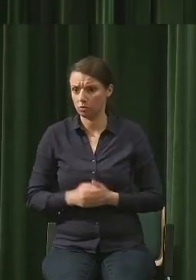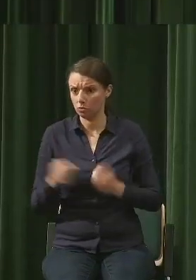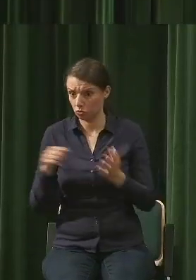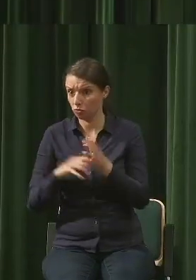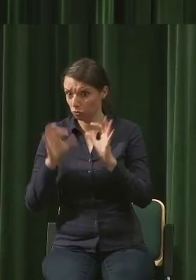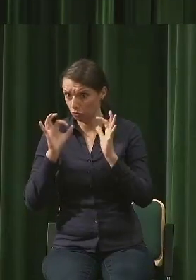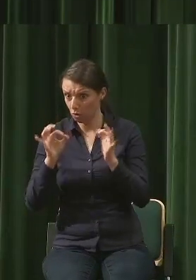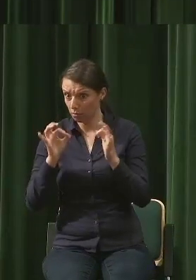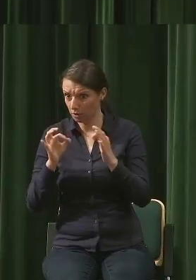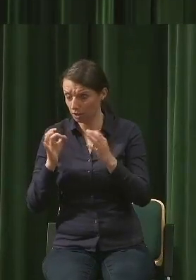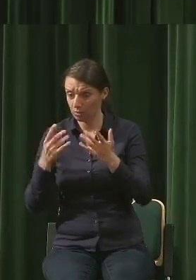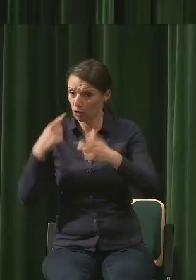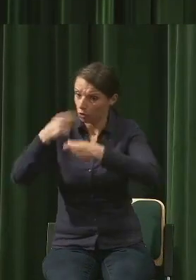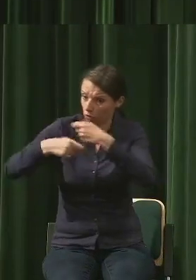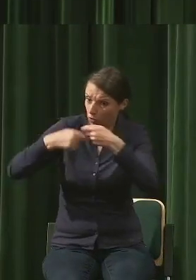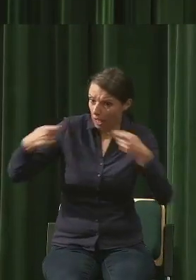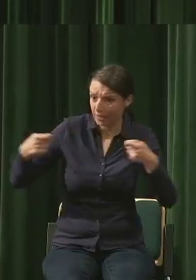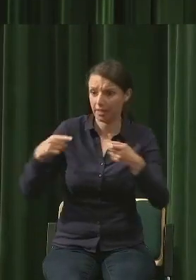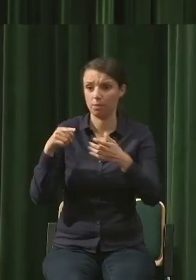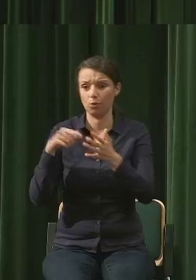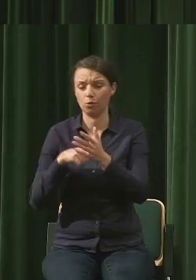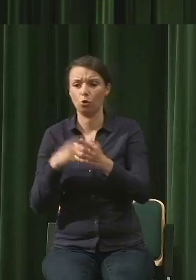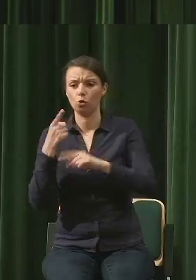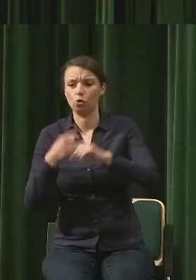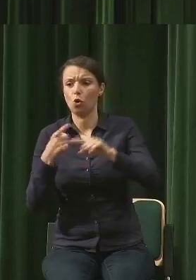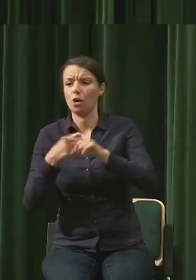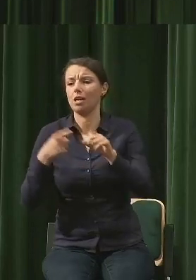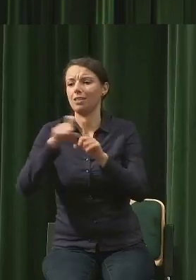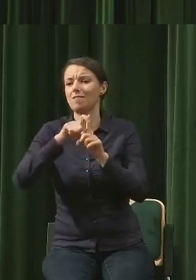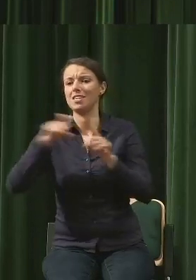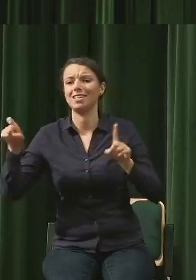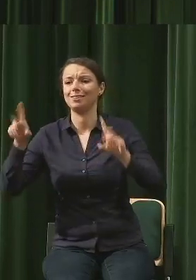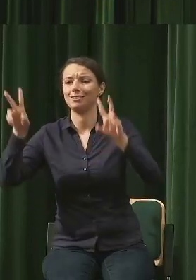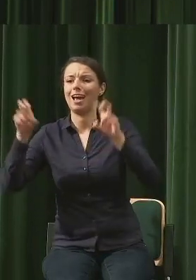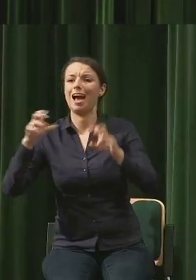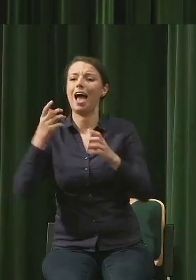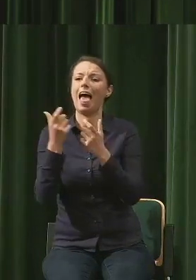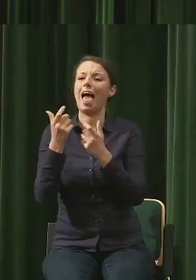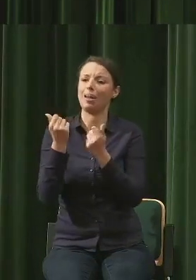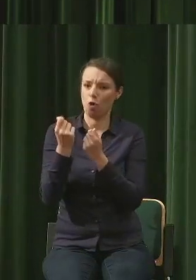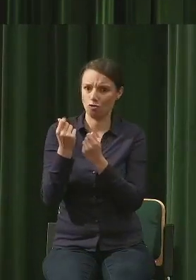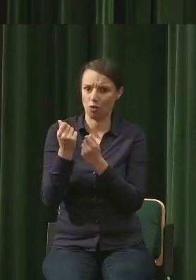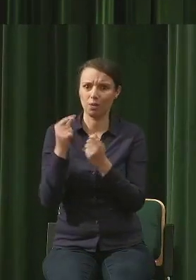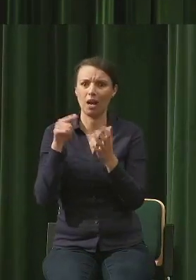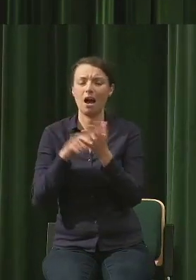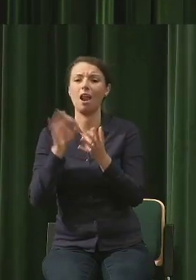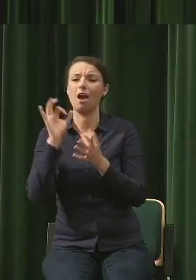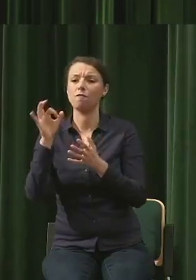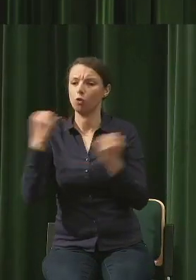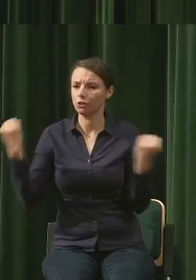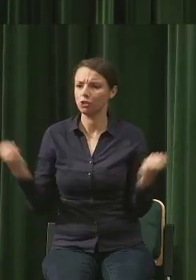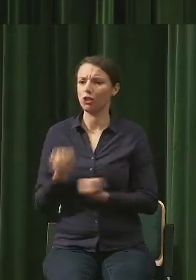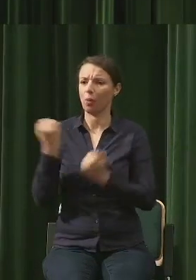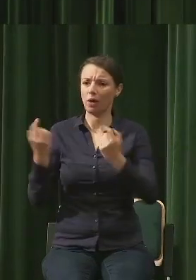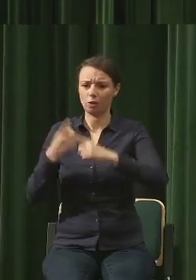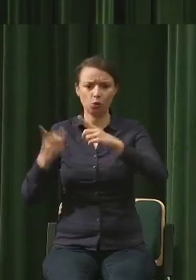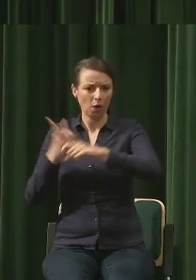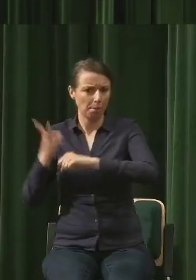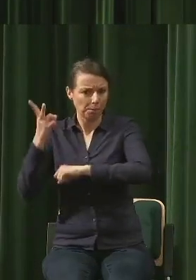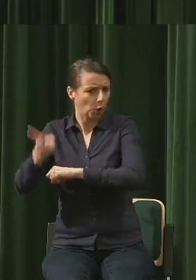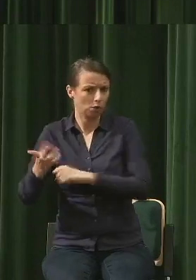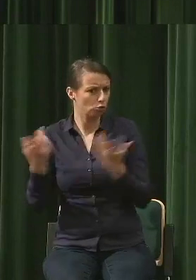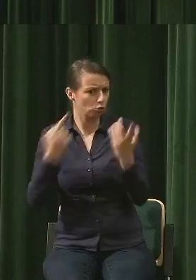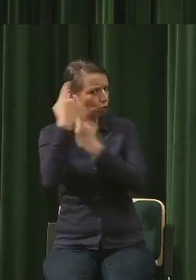właśnie takiej redefinicji ekonomii, która jakby inaczej parametry swojego pola aktywności? No to jest w ogóle jak